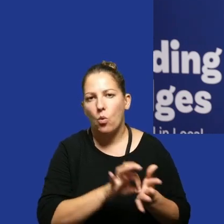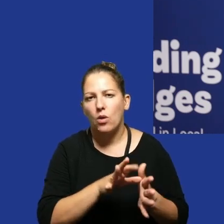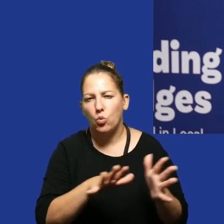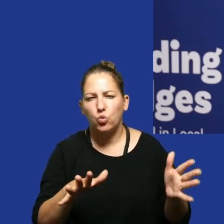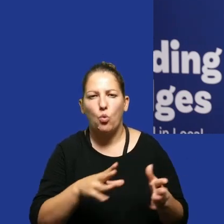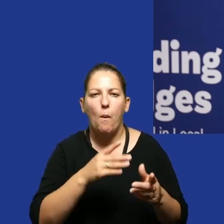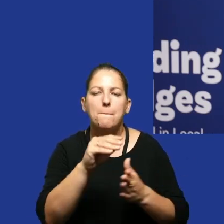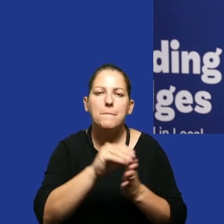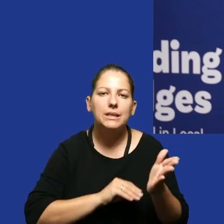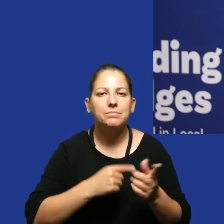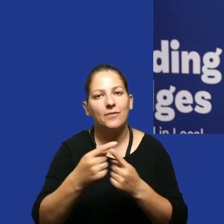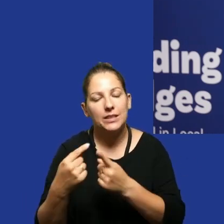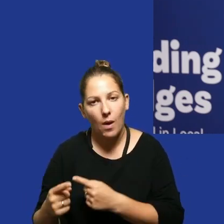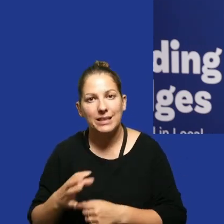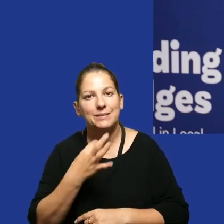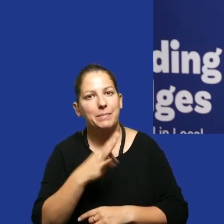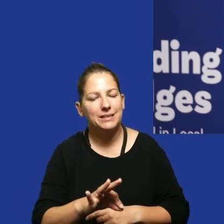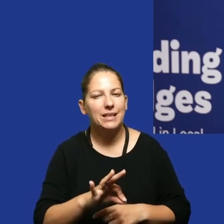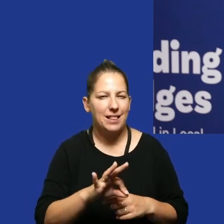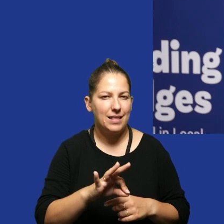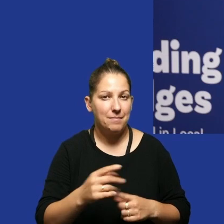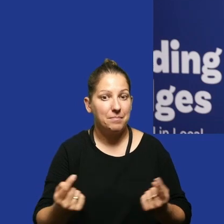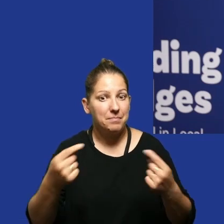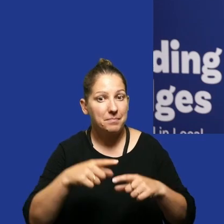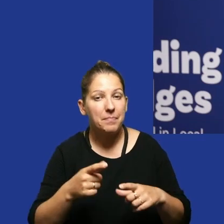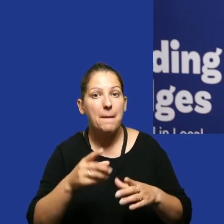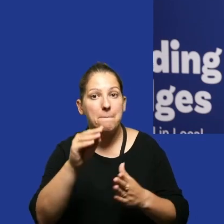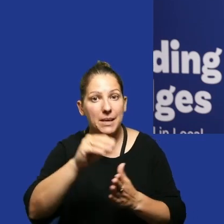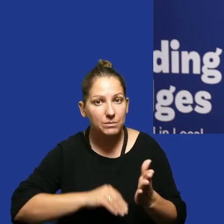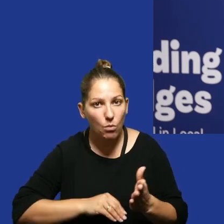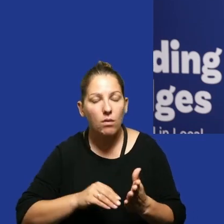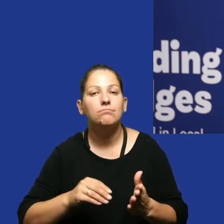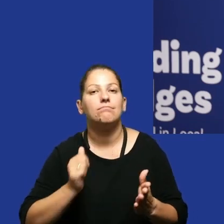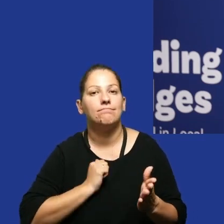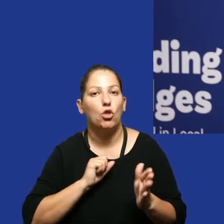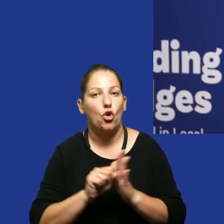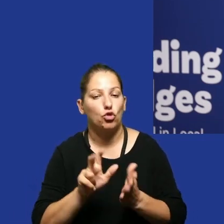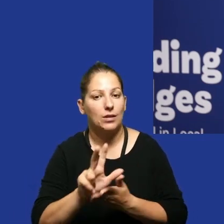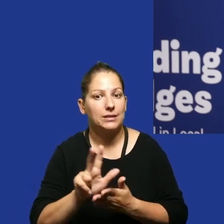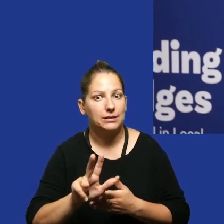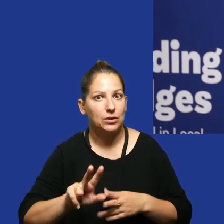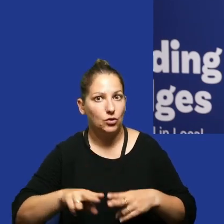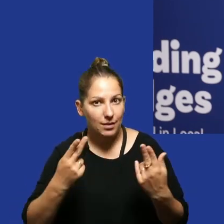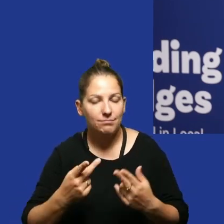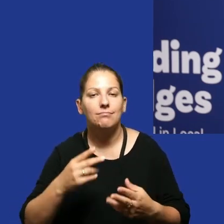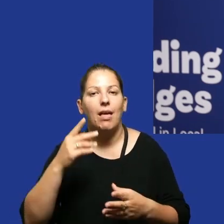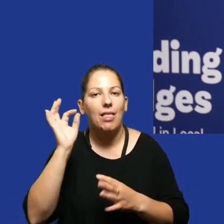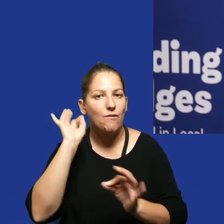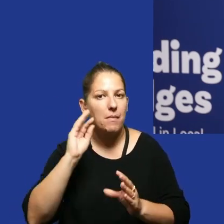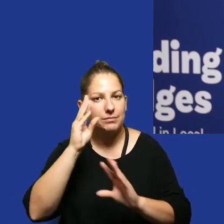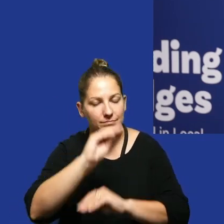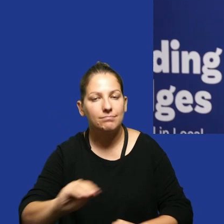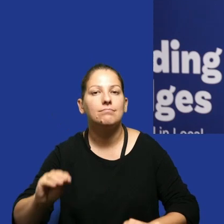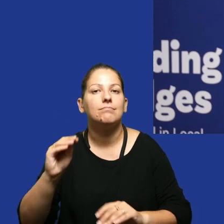pism wysyła. Ma specjalny blankiet. Jak przychodzi jakiekolwiek pismo, czeka do 13 dnia i wysyła informację, że